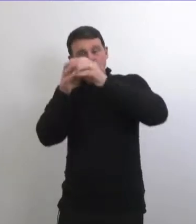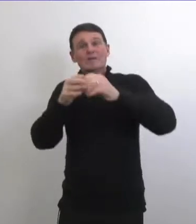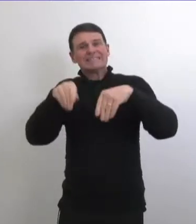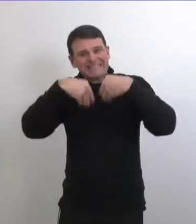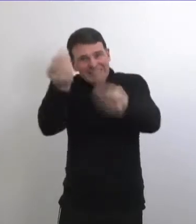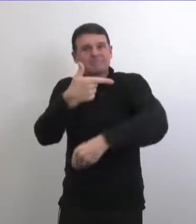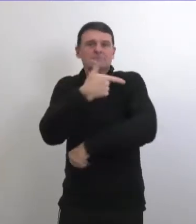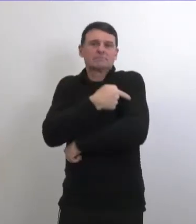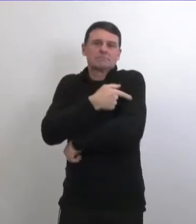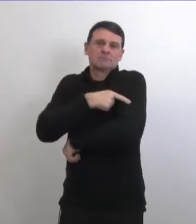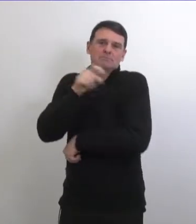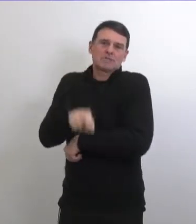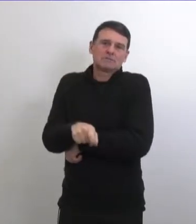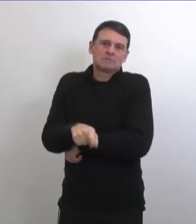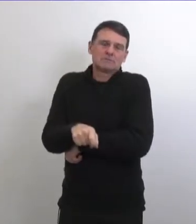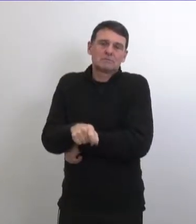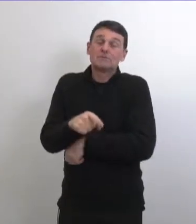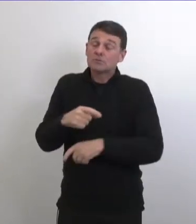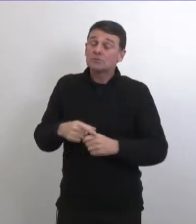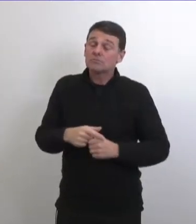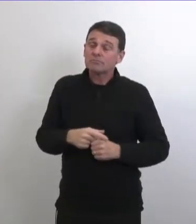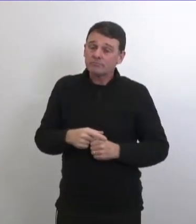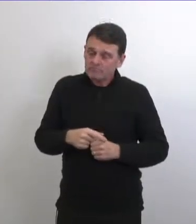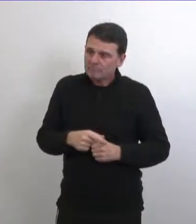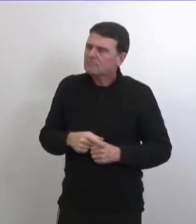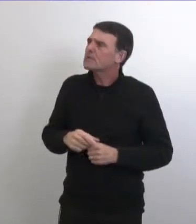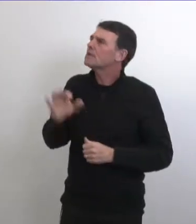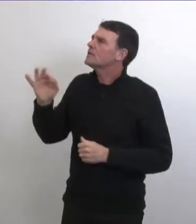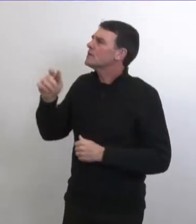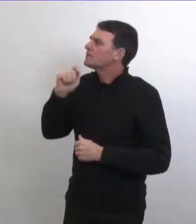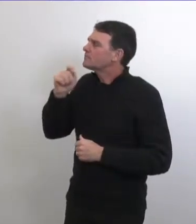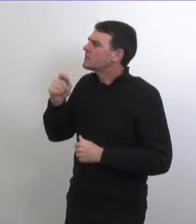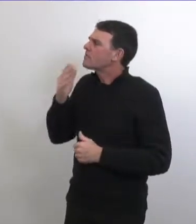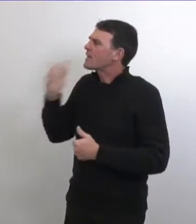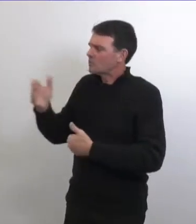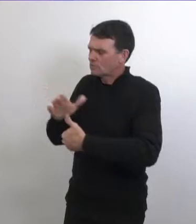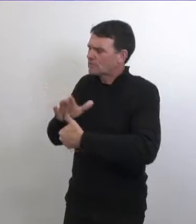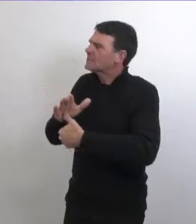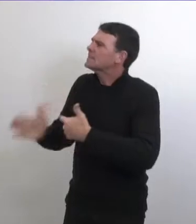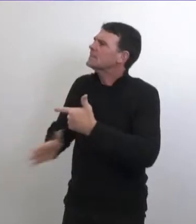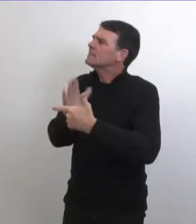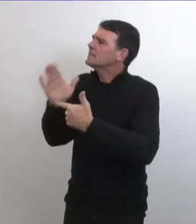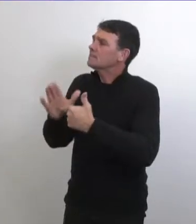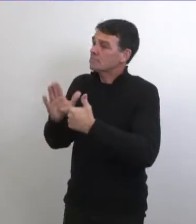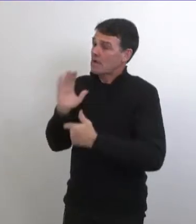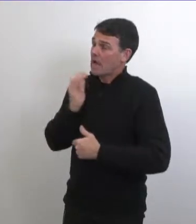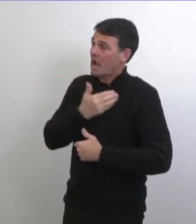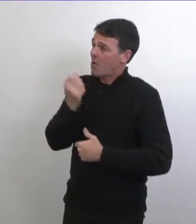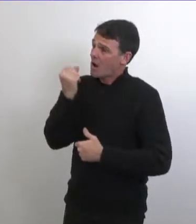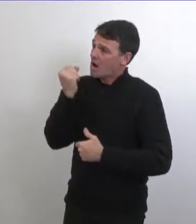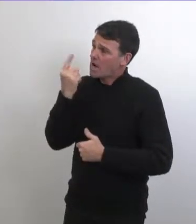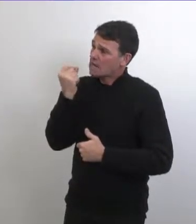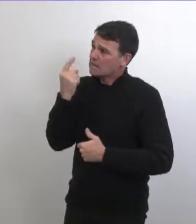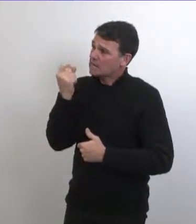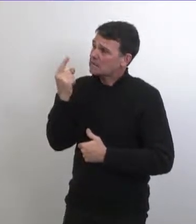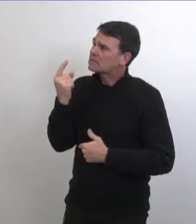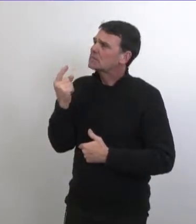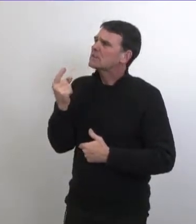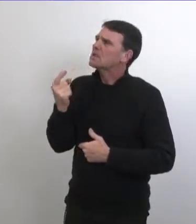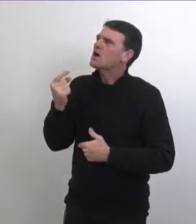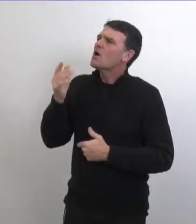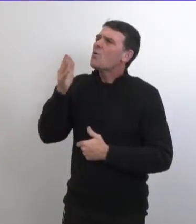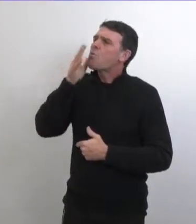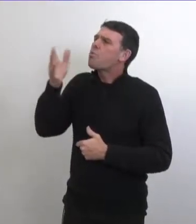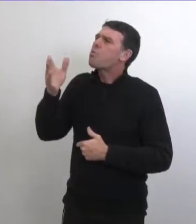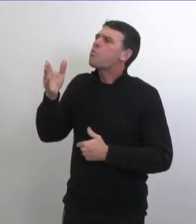opérationnaliser tout ça comment on va distribuer et inoculer les gens d'accord merci nous comprenons que